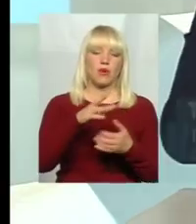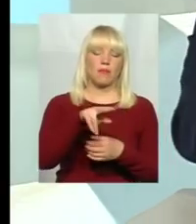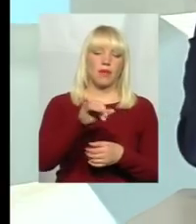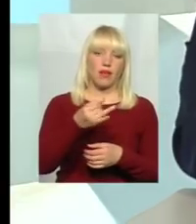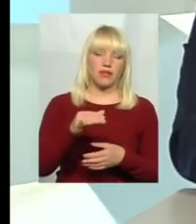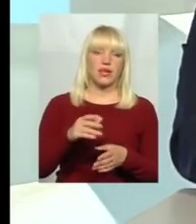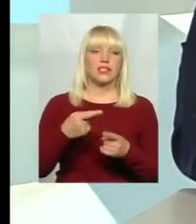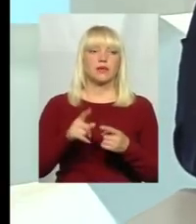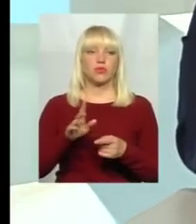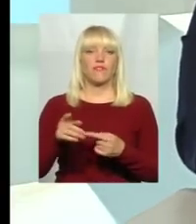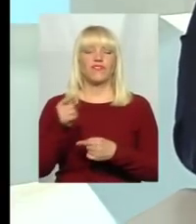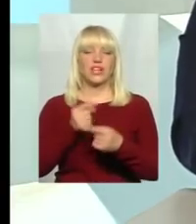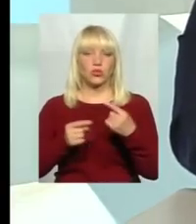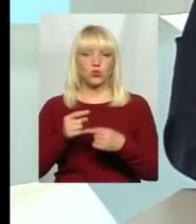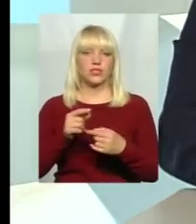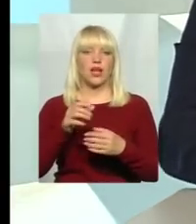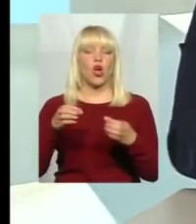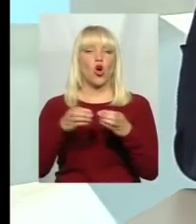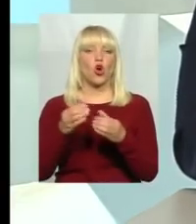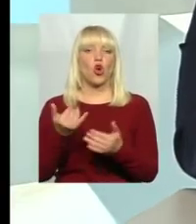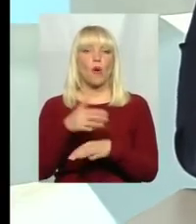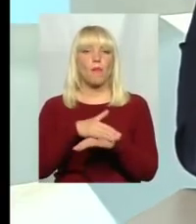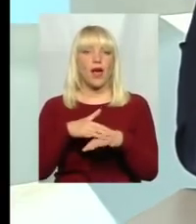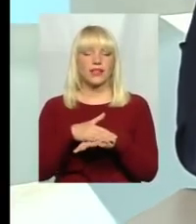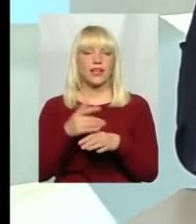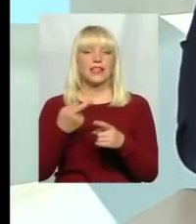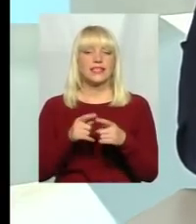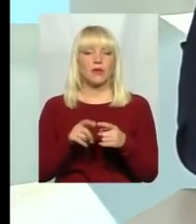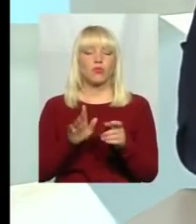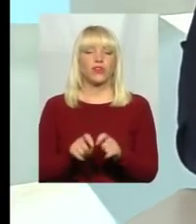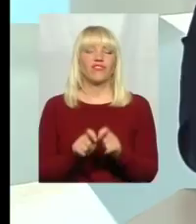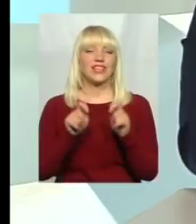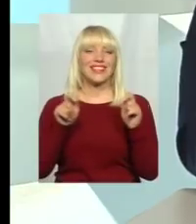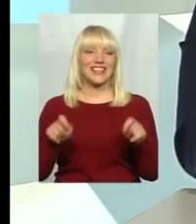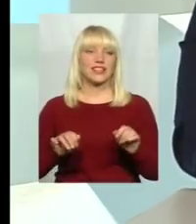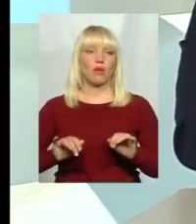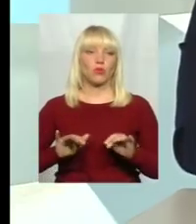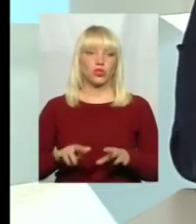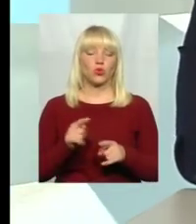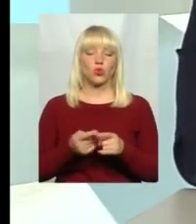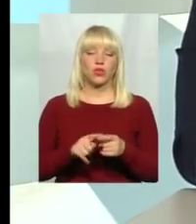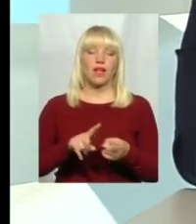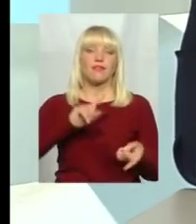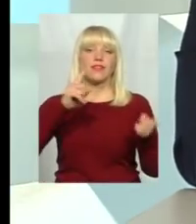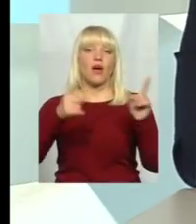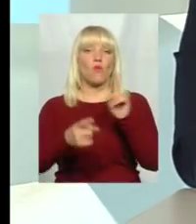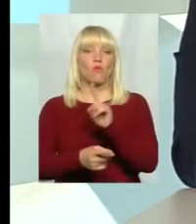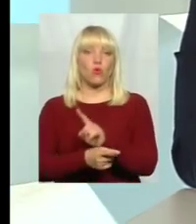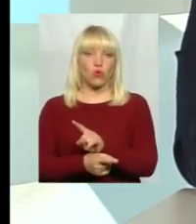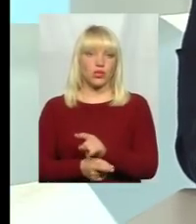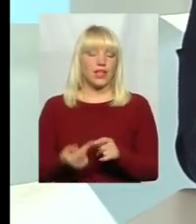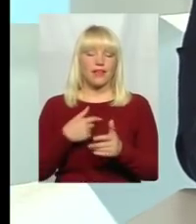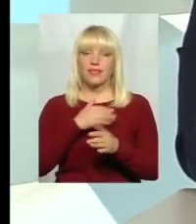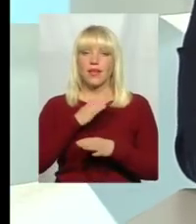Але то буде відкрита, досить відкрита, зрозуміла, значить, процедура, і тут наоборот. Я в даному випадку ніяких